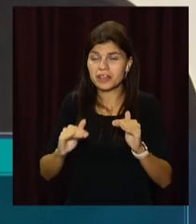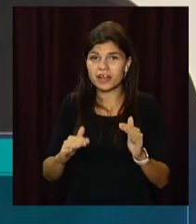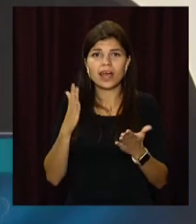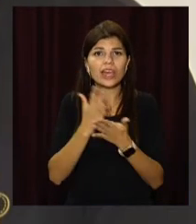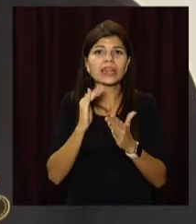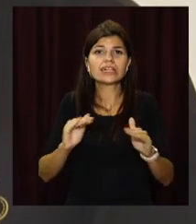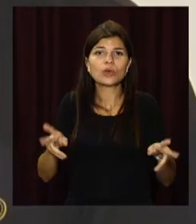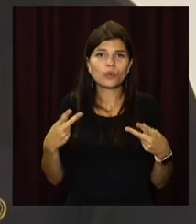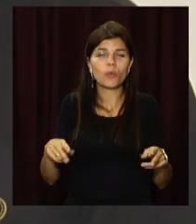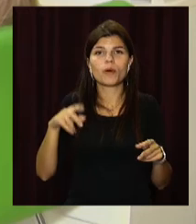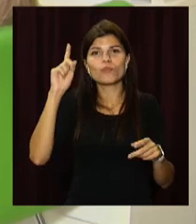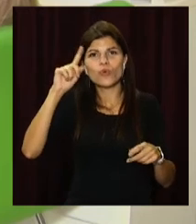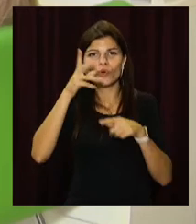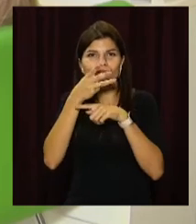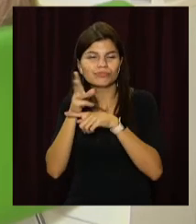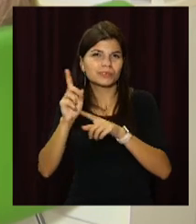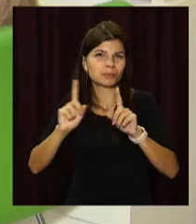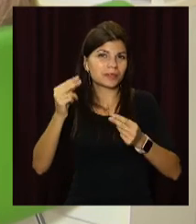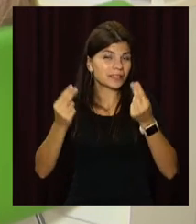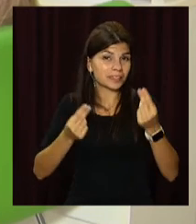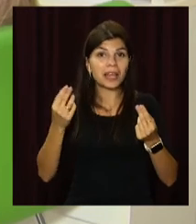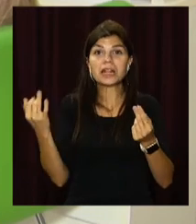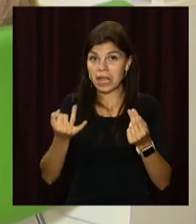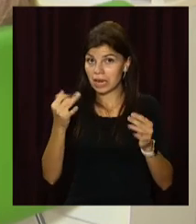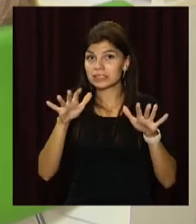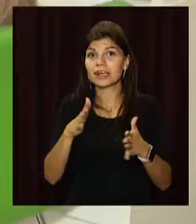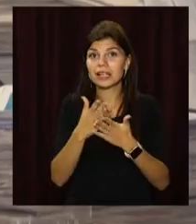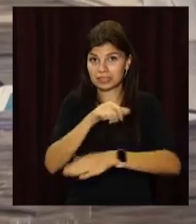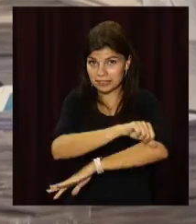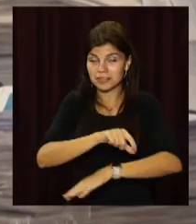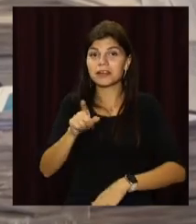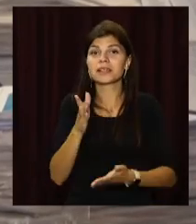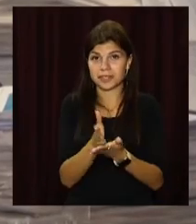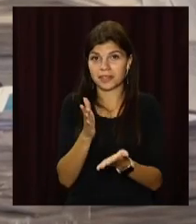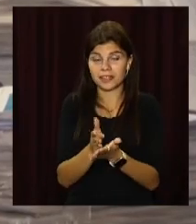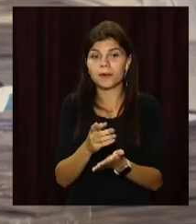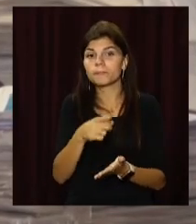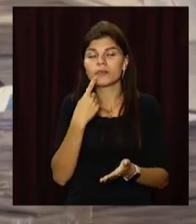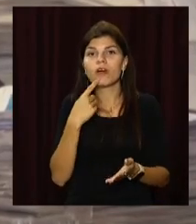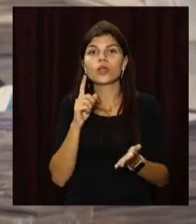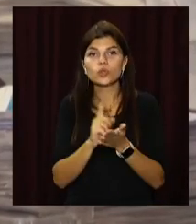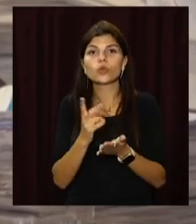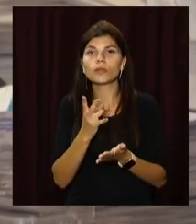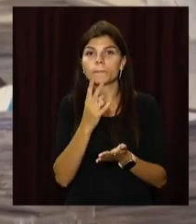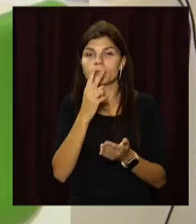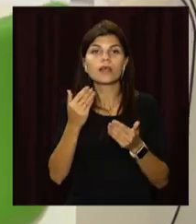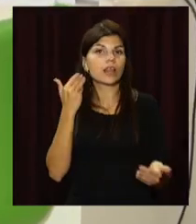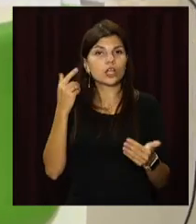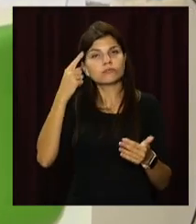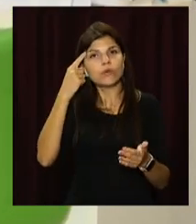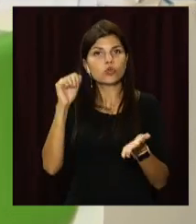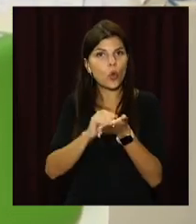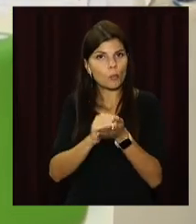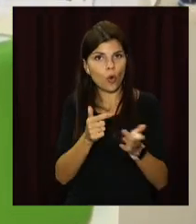дитячі клуби, це все є. Батькам, які планують вирішити у закордонні мандри разом із дітьми, варто потурбуватися завчасно про